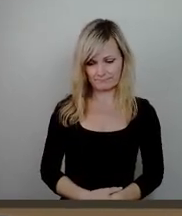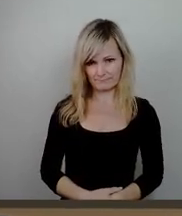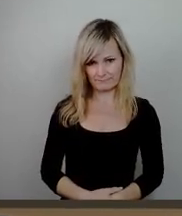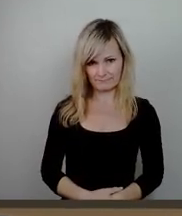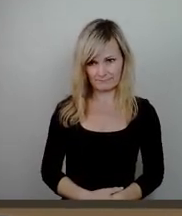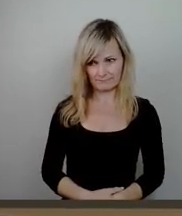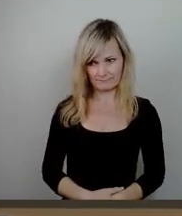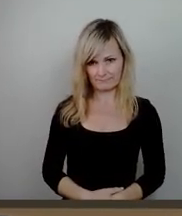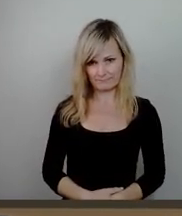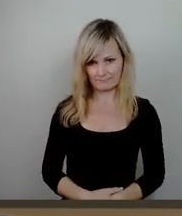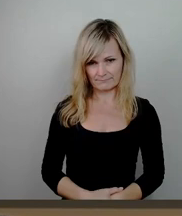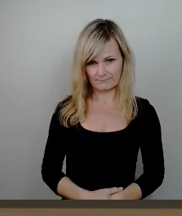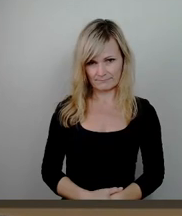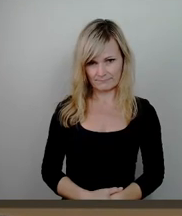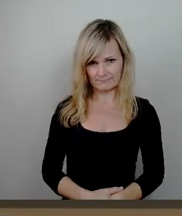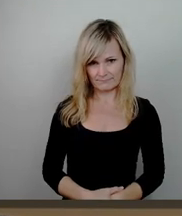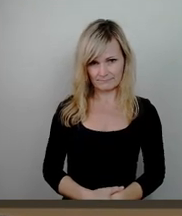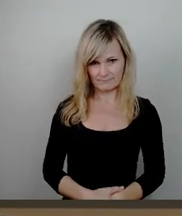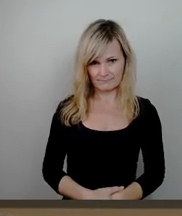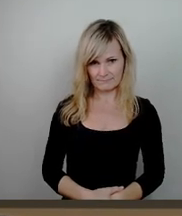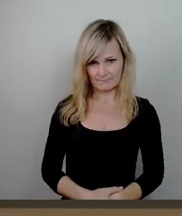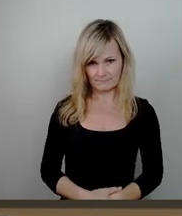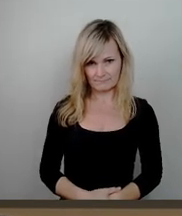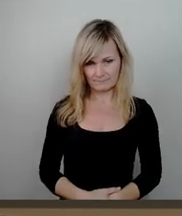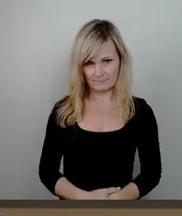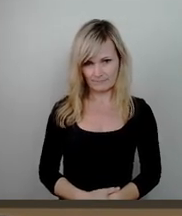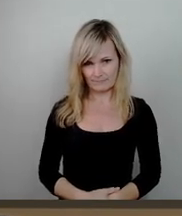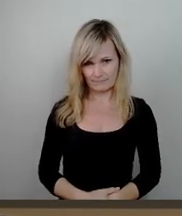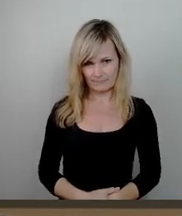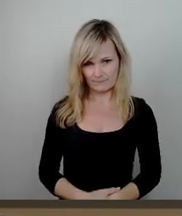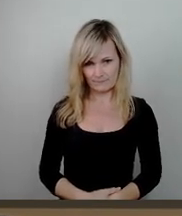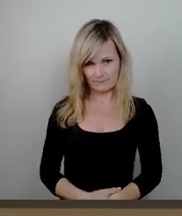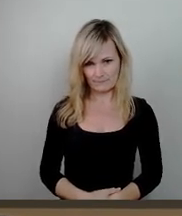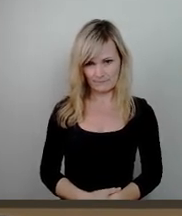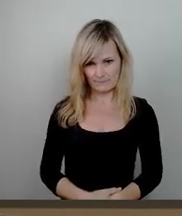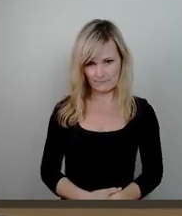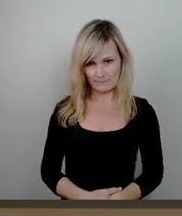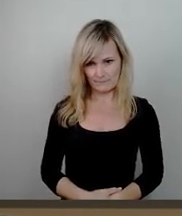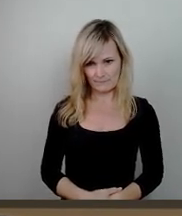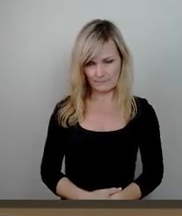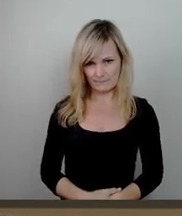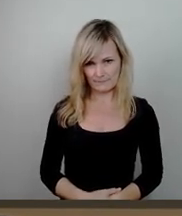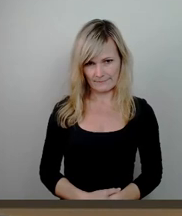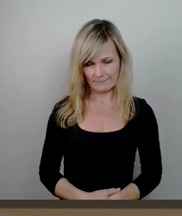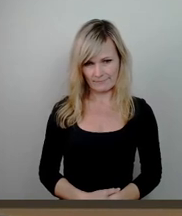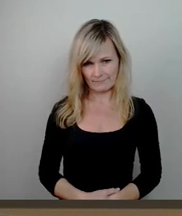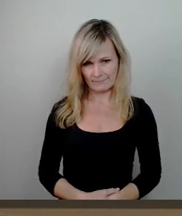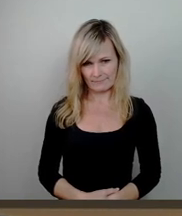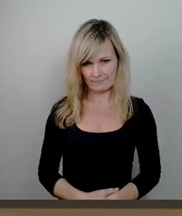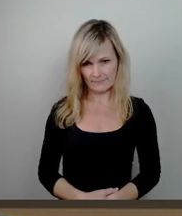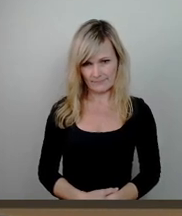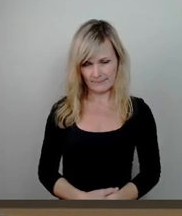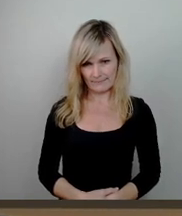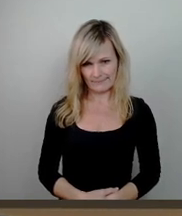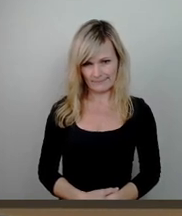Antrag Fraktion Bündnis 90 Die Grünen, sozialen Wohnungsbau in Dresden in Schwung bringen und Erwerb von Venovia-Grundstücken